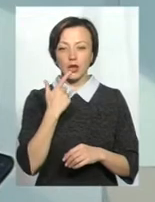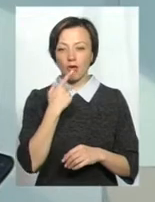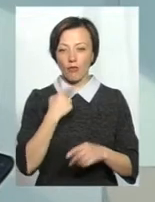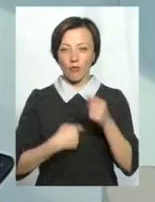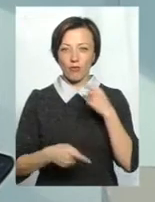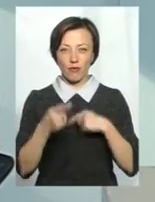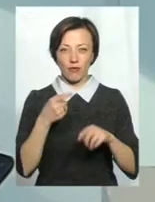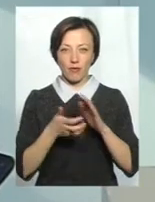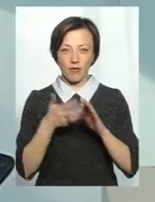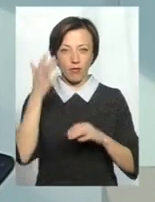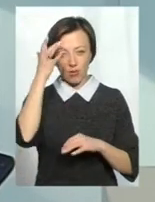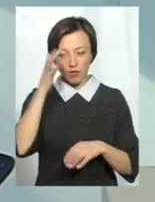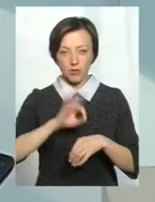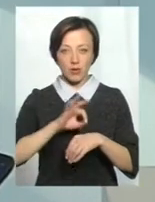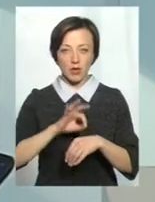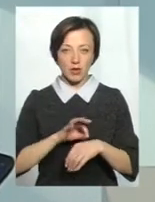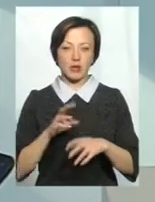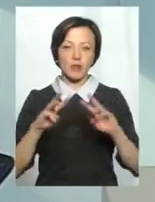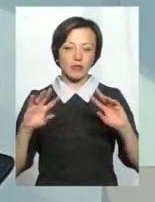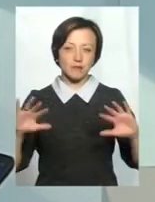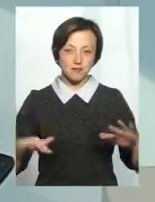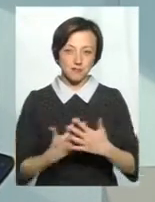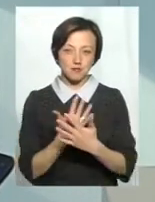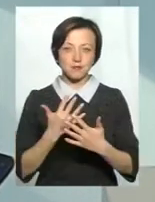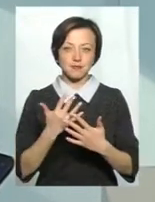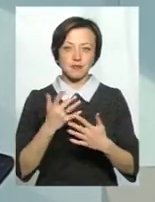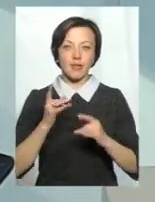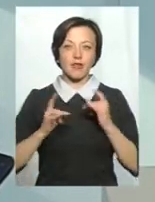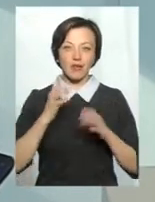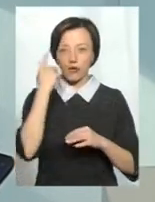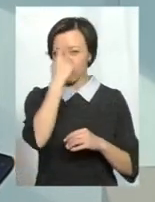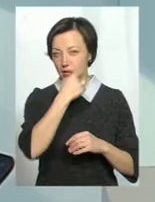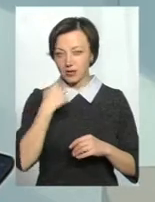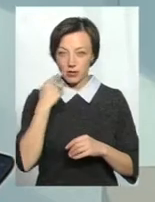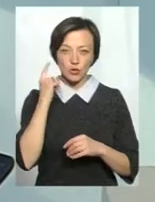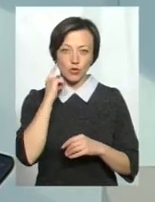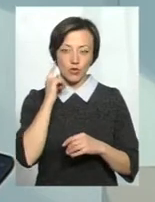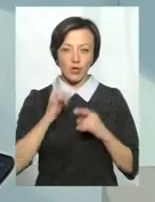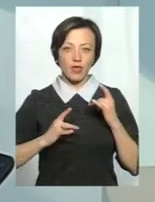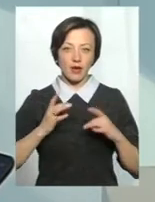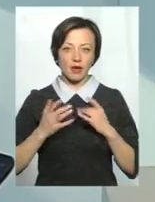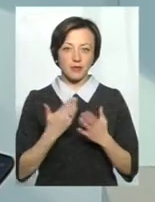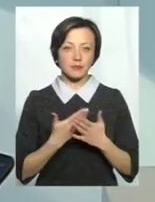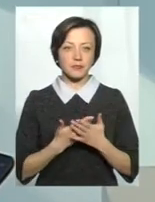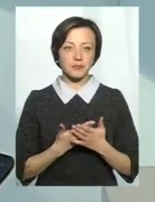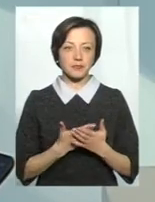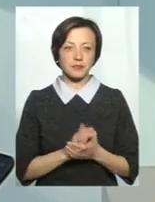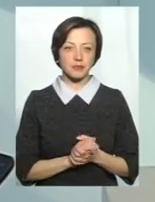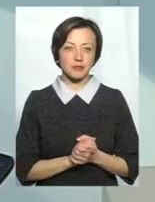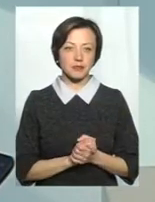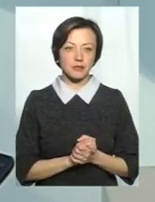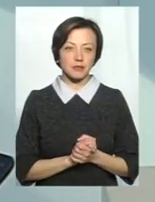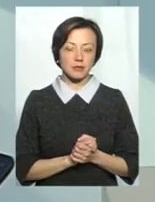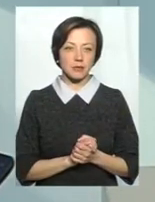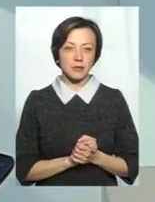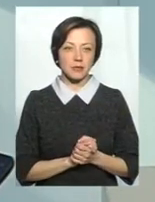голови, а також при невритах соматичних, при лицевому нерві, при слуховому невриті, при